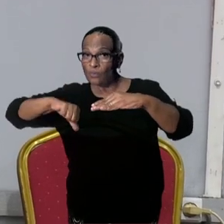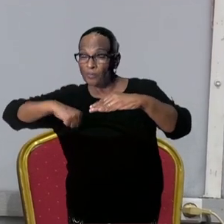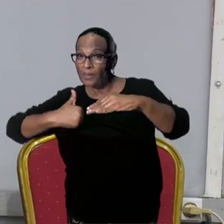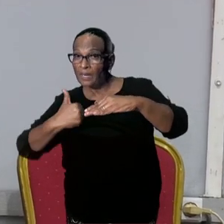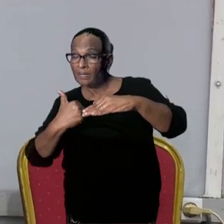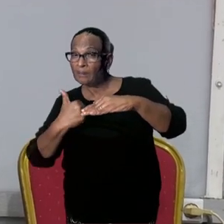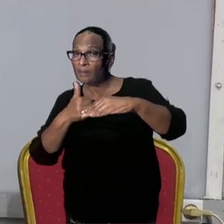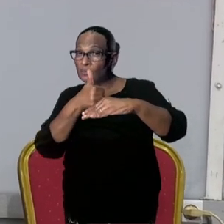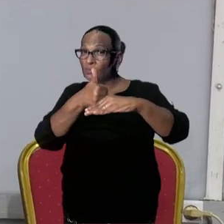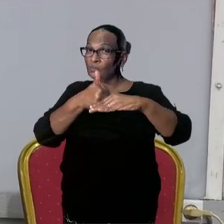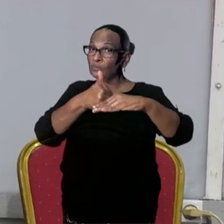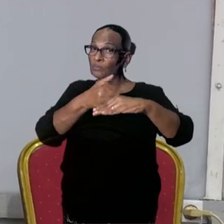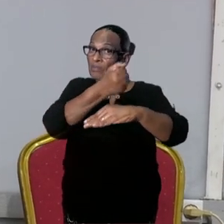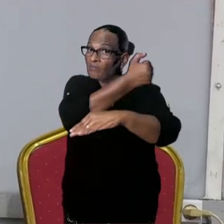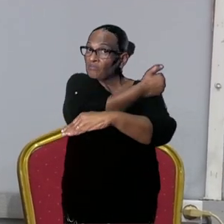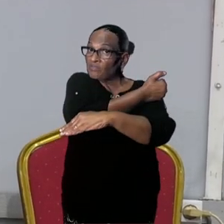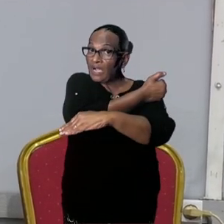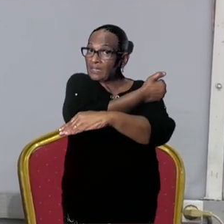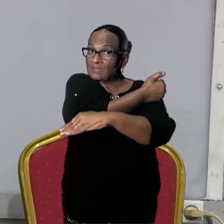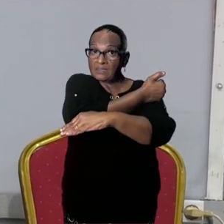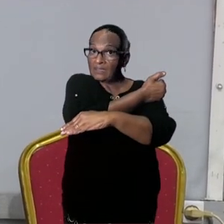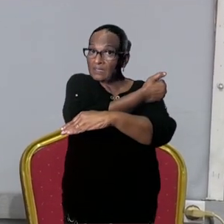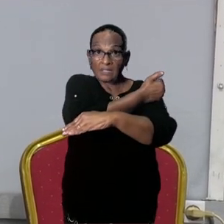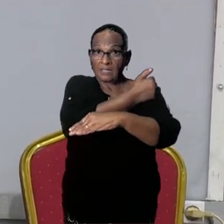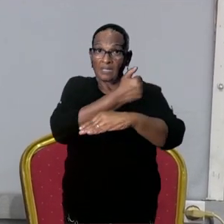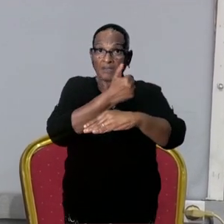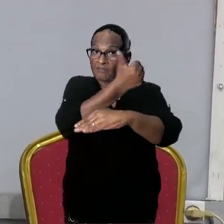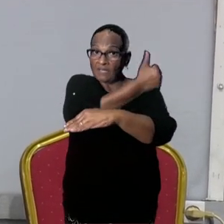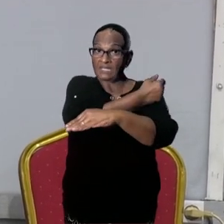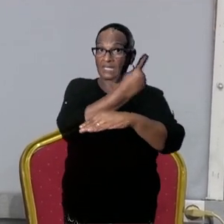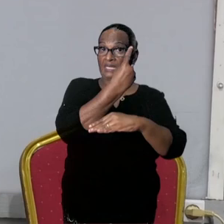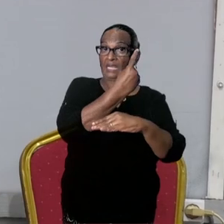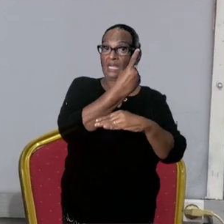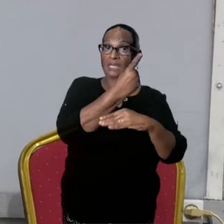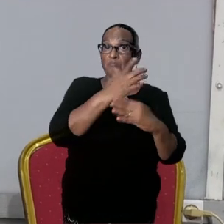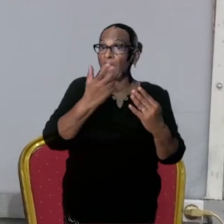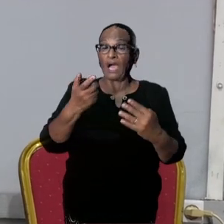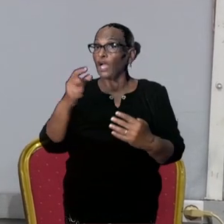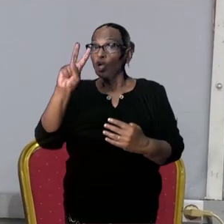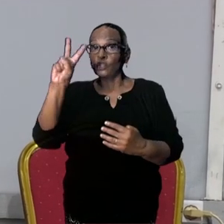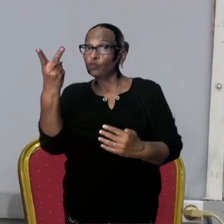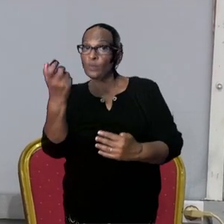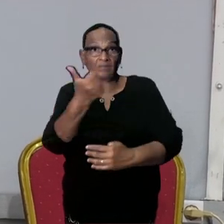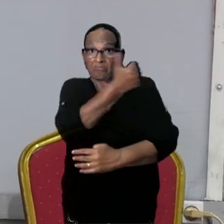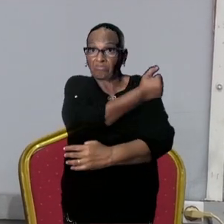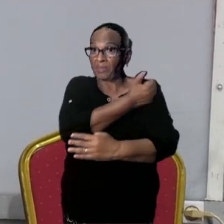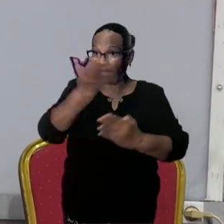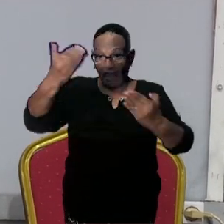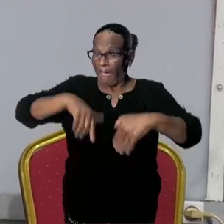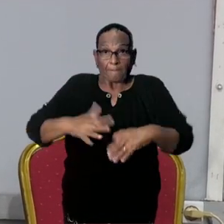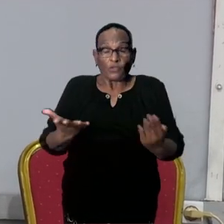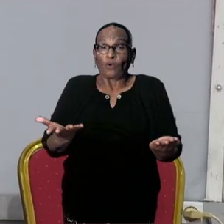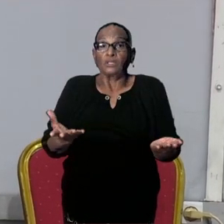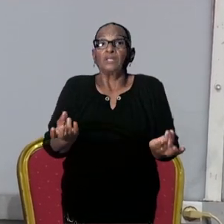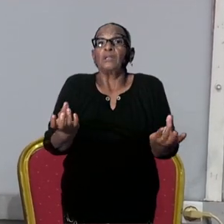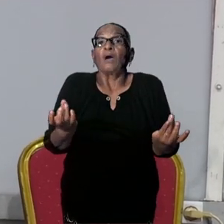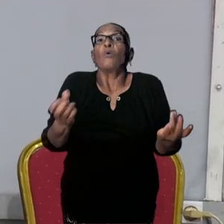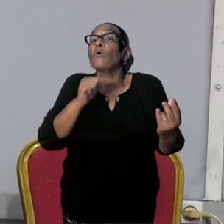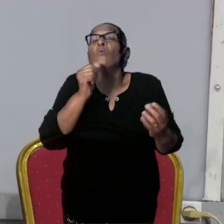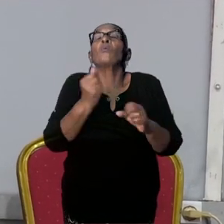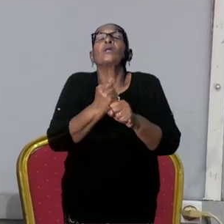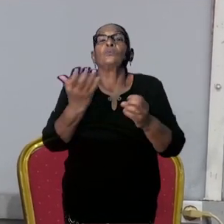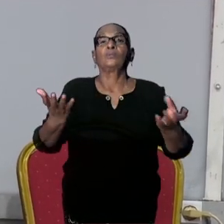met vaccineren als eigenlijk die tweede dosis, dus de tweede tranche van vaccins van